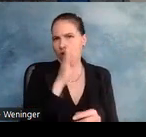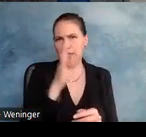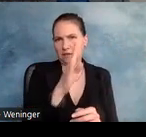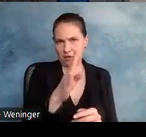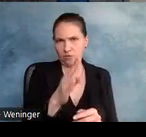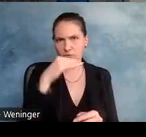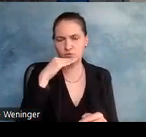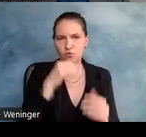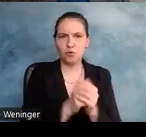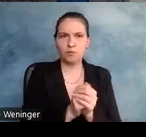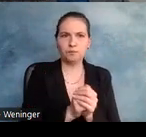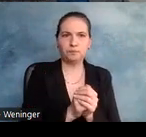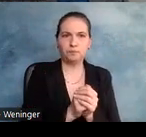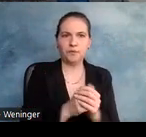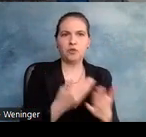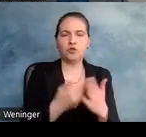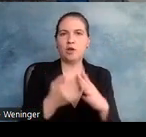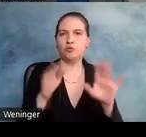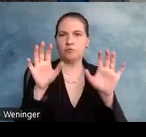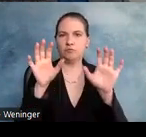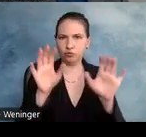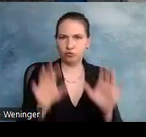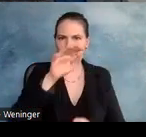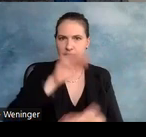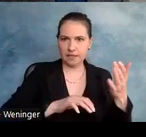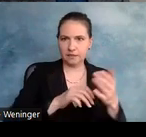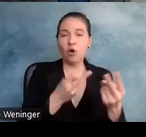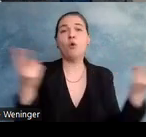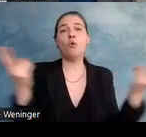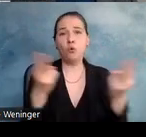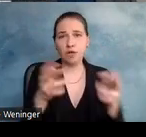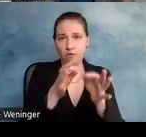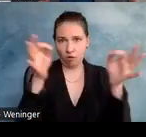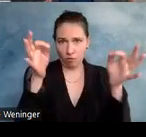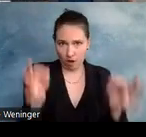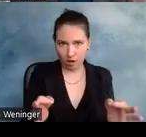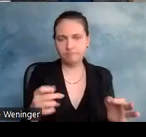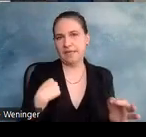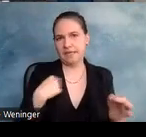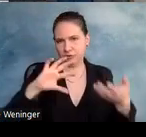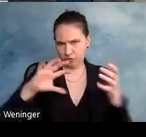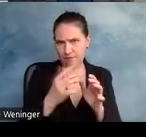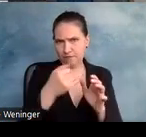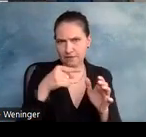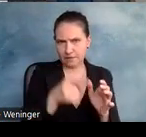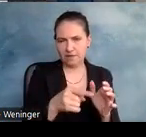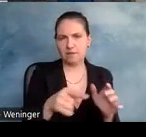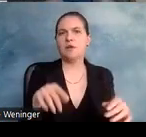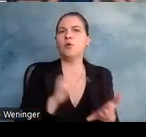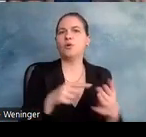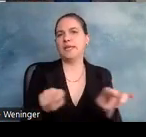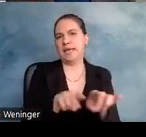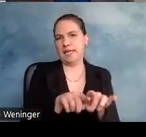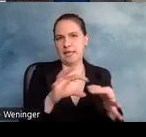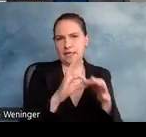Also wenn es sich um strukturierten Text oder auch um Formulare handelt, und ich habe jetzt beides zusammengefasst, weil das sehr ähnlich ist.